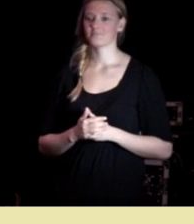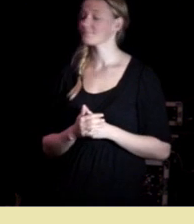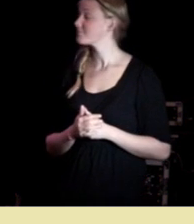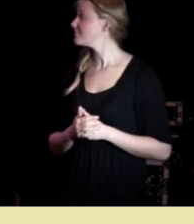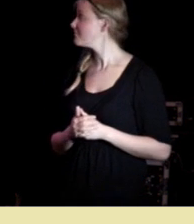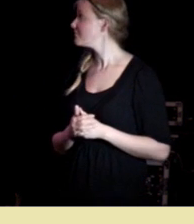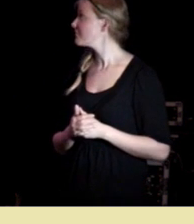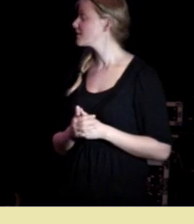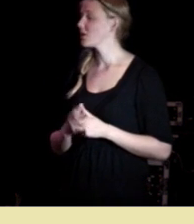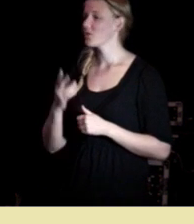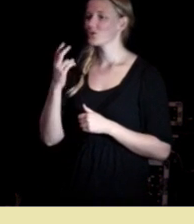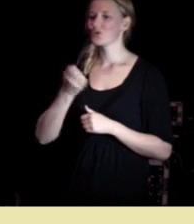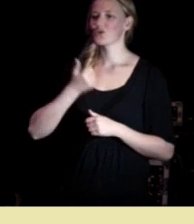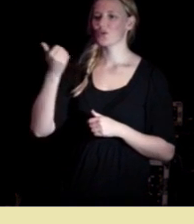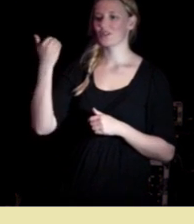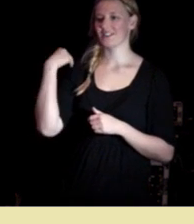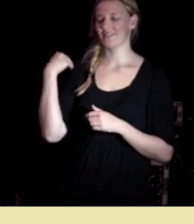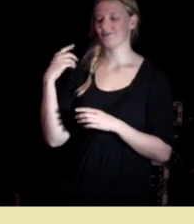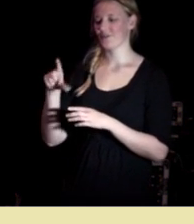for 20 år siden